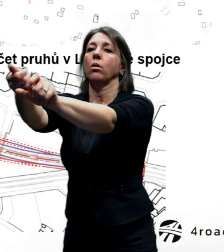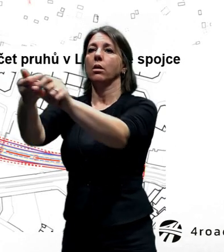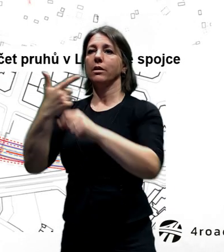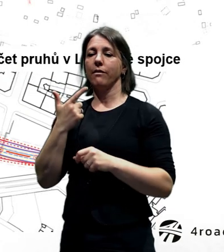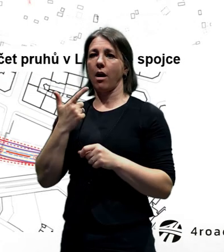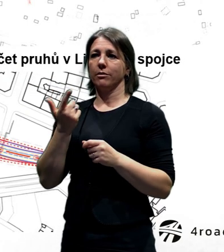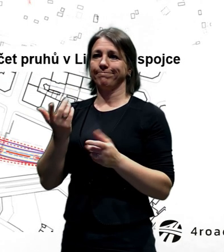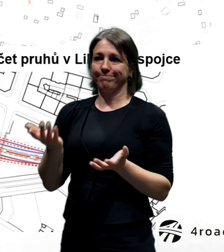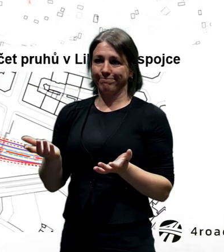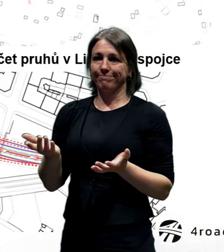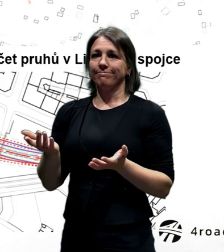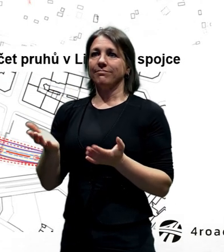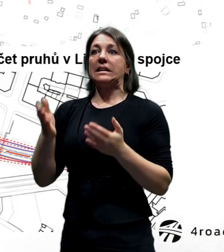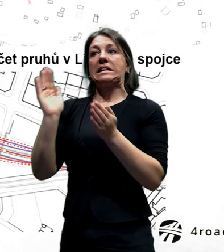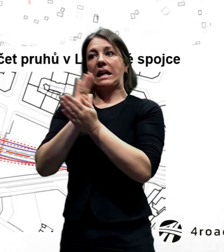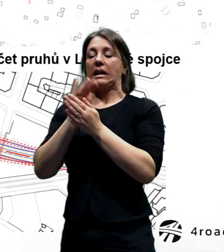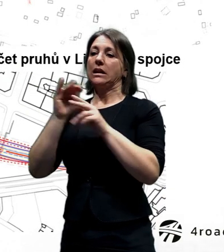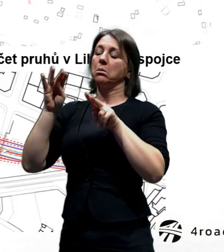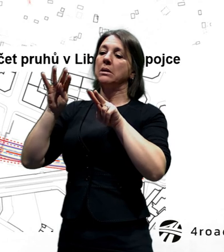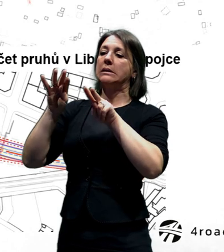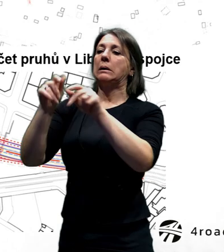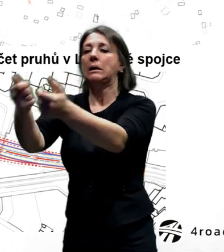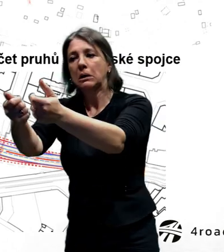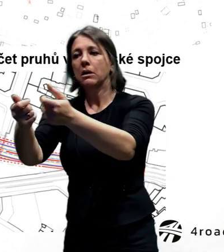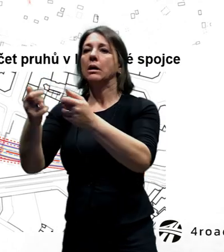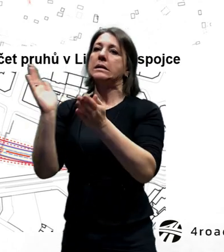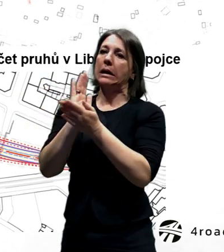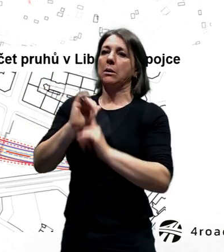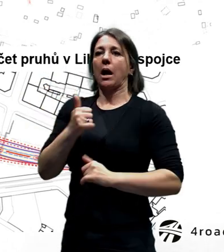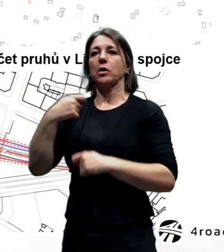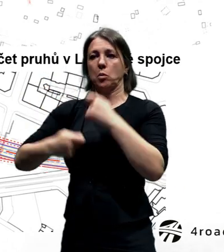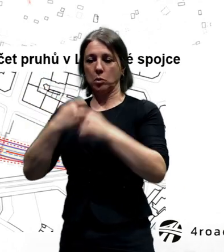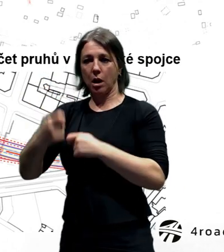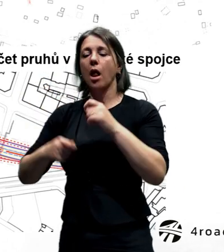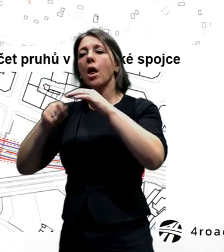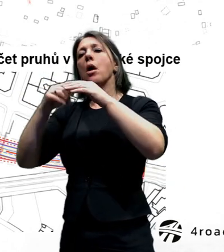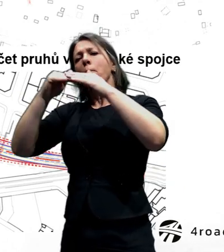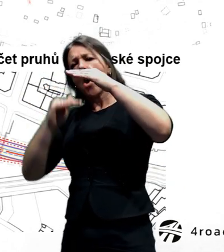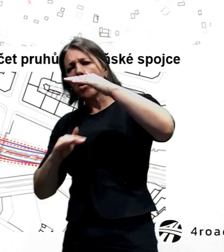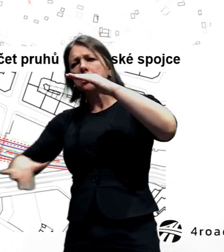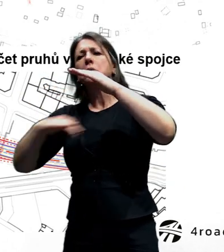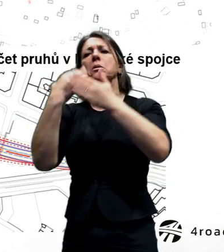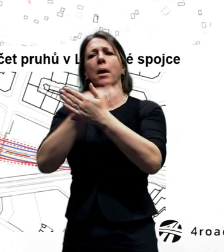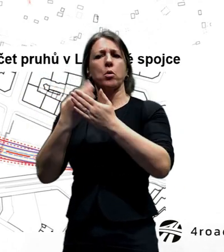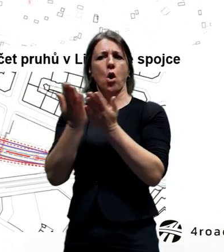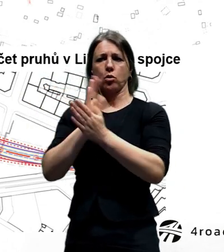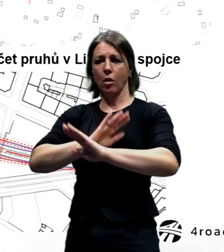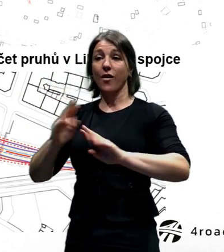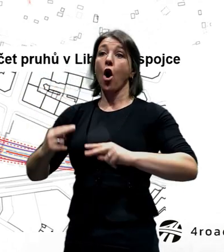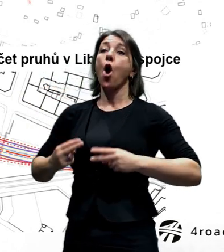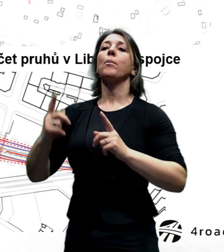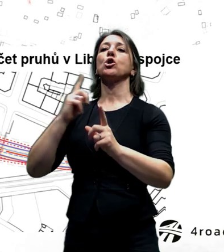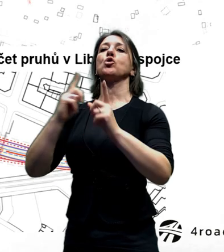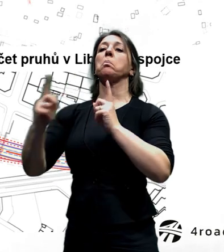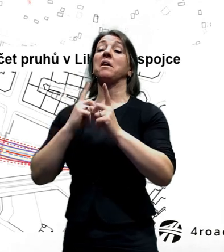V tuhle chvíli už máme vyřešené podpovrchy a povrchy a následuje to, co jsem avizoval, dopravní model. Když